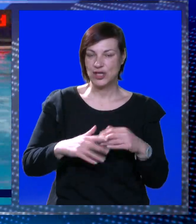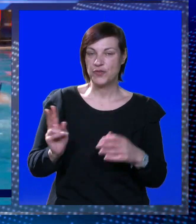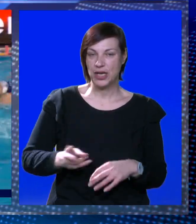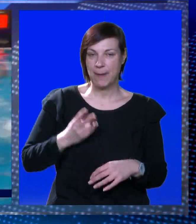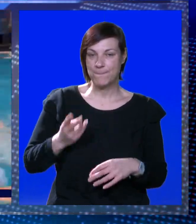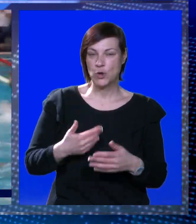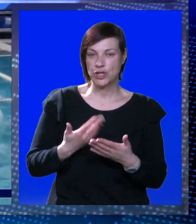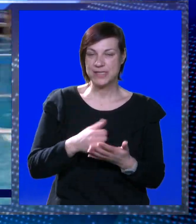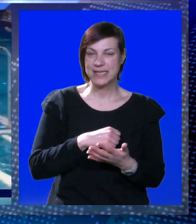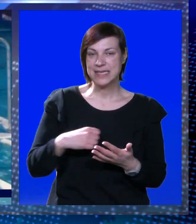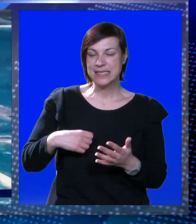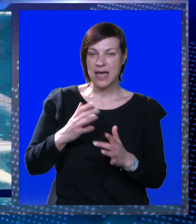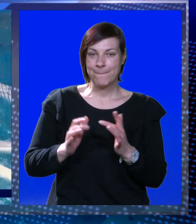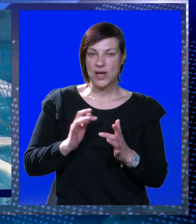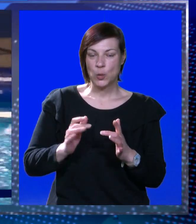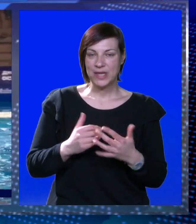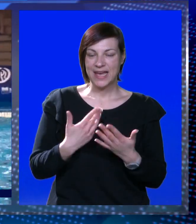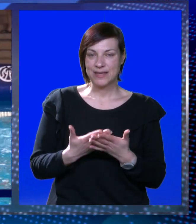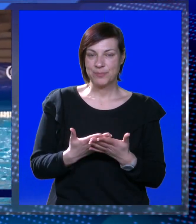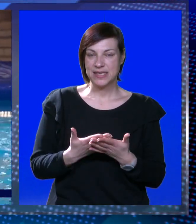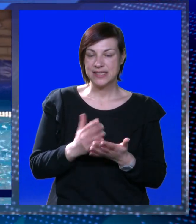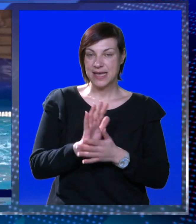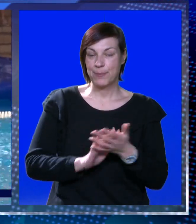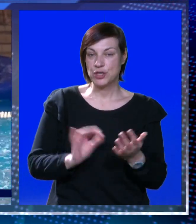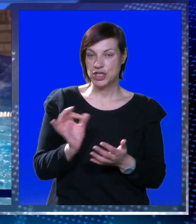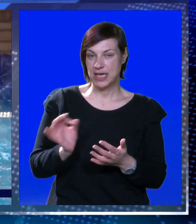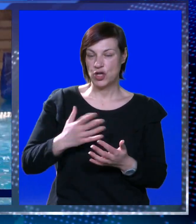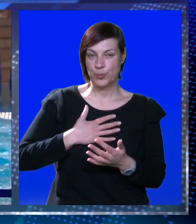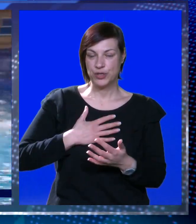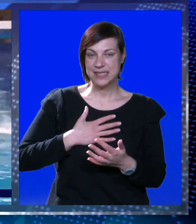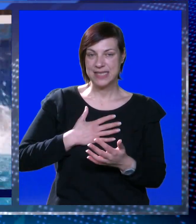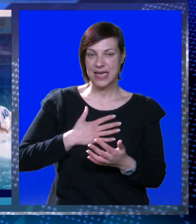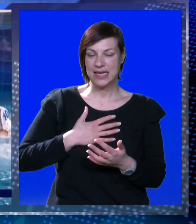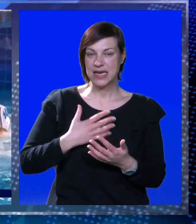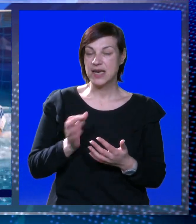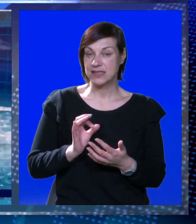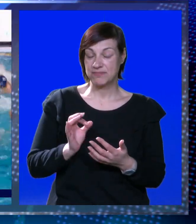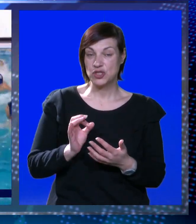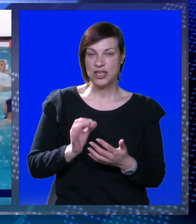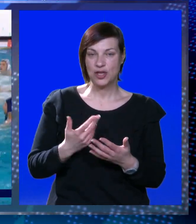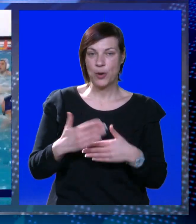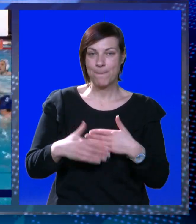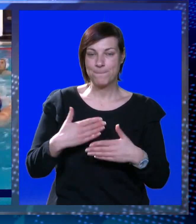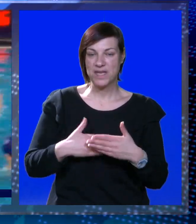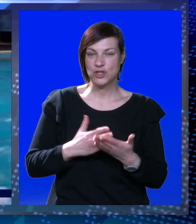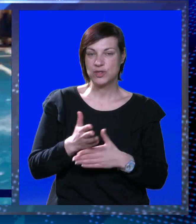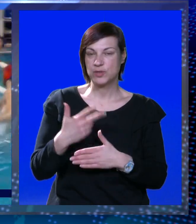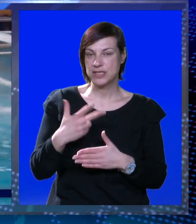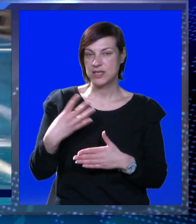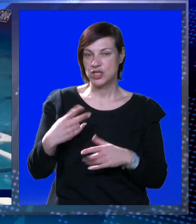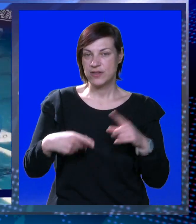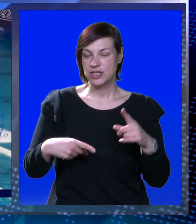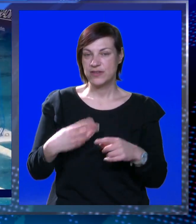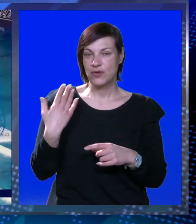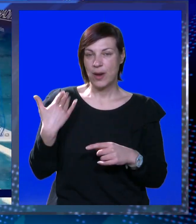zadovoljni i ponosni. Sama utakmica je krenula dobro za nas, izuzetno dobro. Međutim, kroz